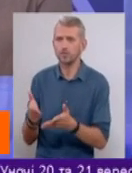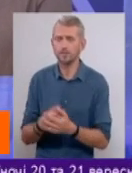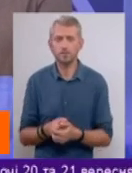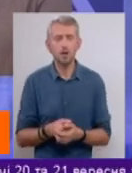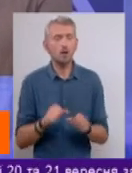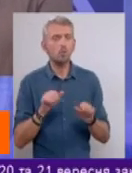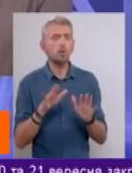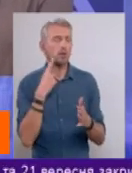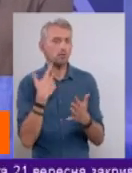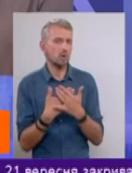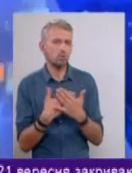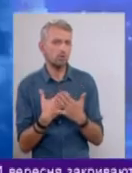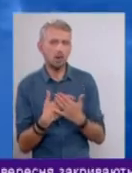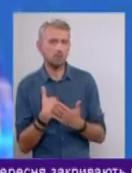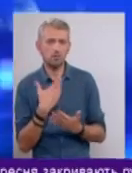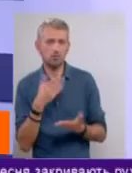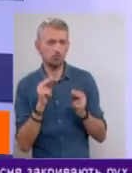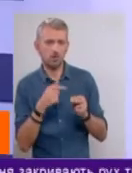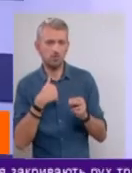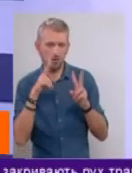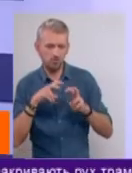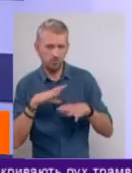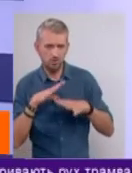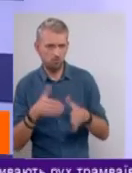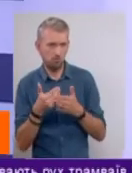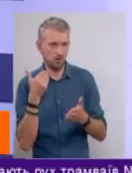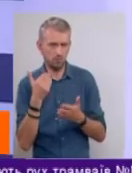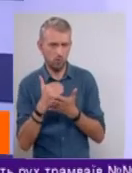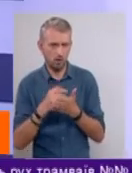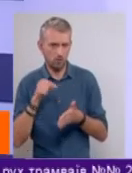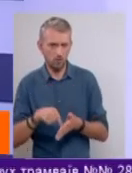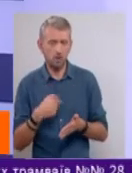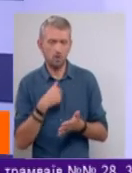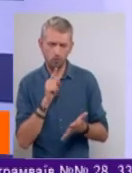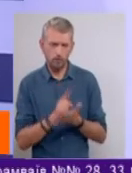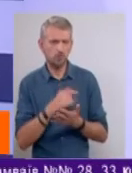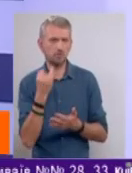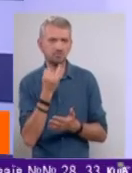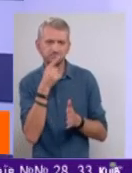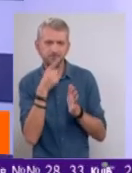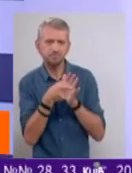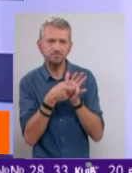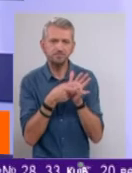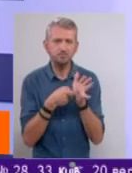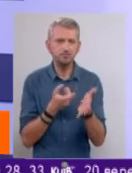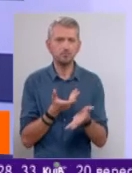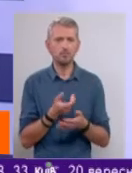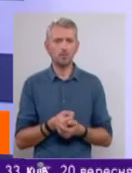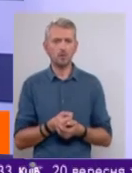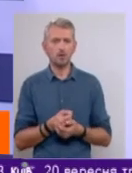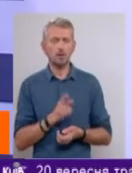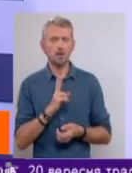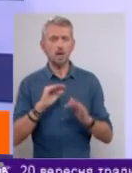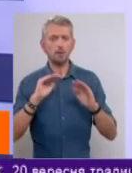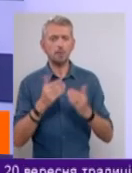Можна тільки припускати. Я, якщо чесно, не розбирався напередодні ефіру, але обов'язково поцікавлюсь. Тому, як